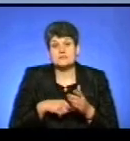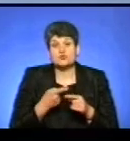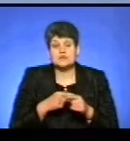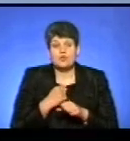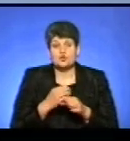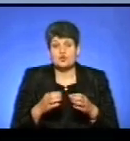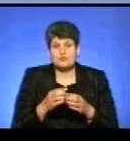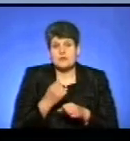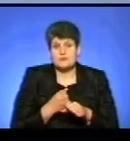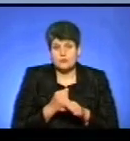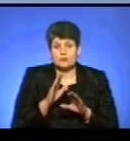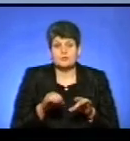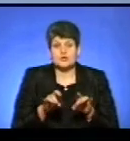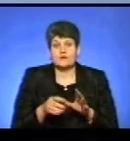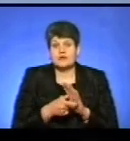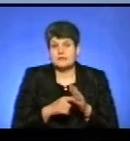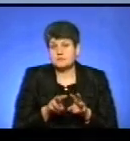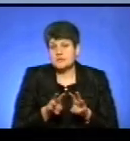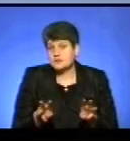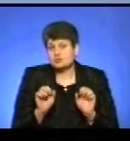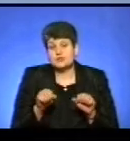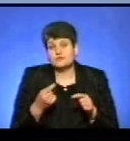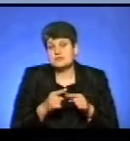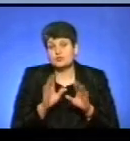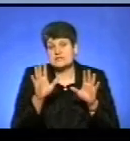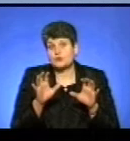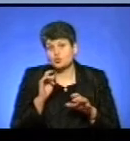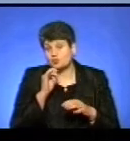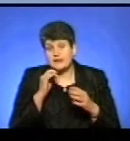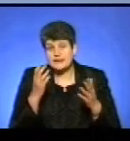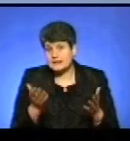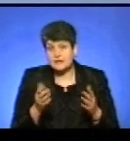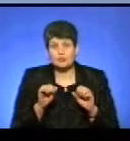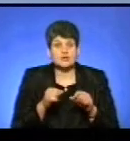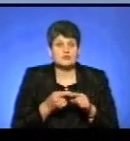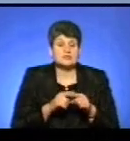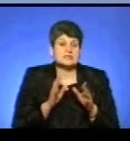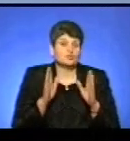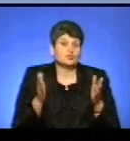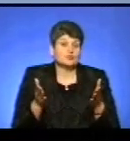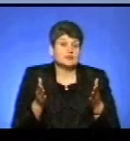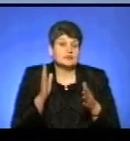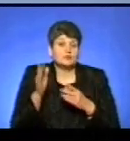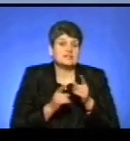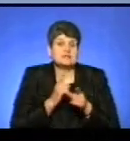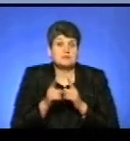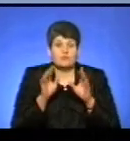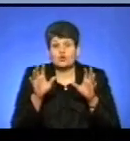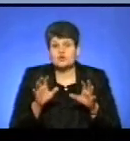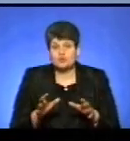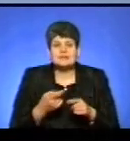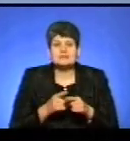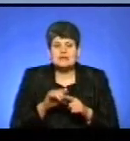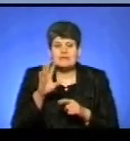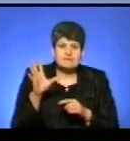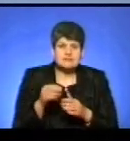напрацює, відповідно буде постановка Кабінету Міністрів, можливо, це буде якийсь закон України, так. Можливо, це буде якісь подальші зміни в Конституції, так. Тобто, це